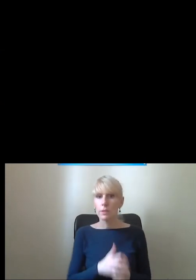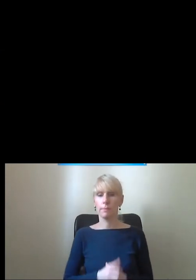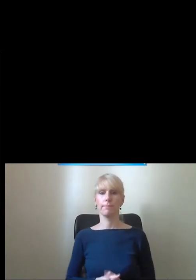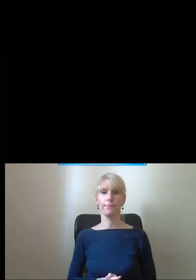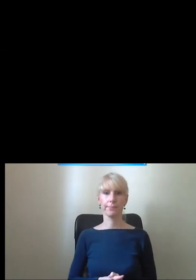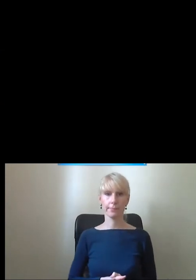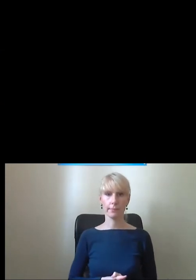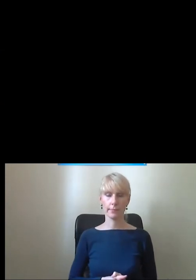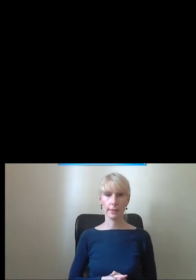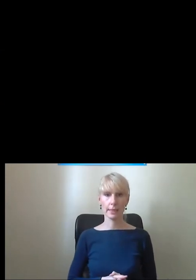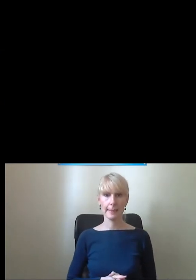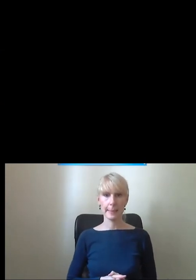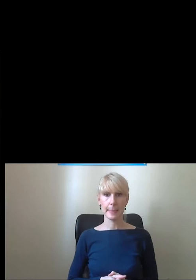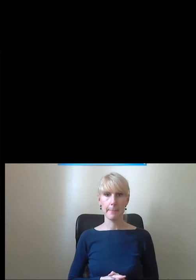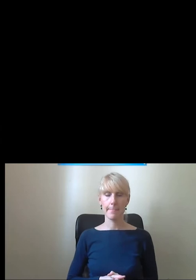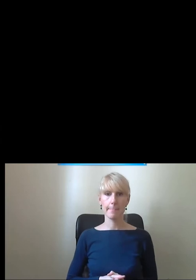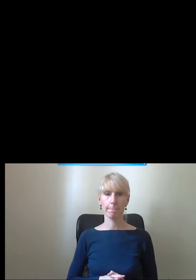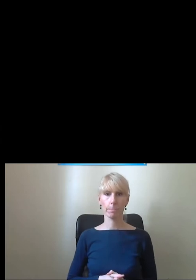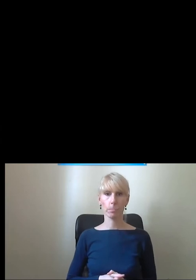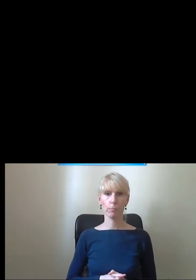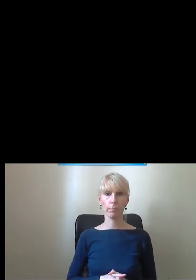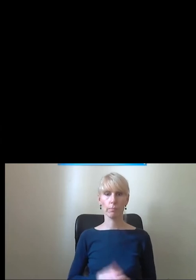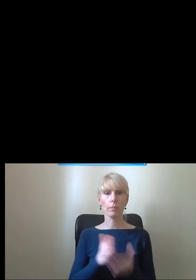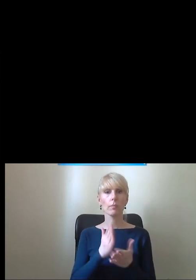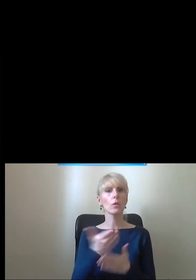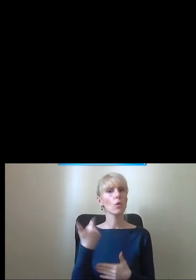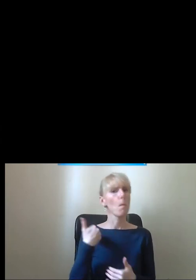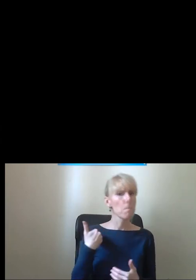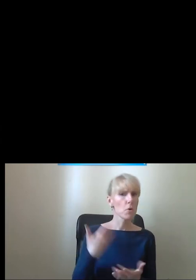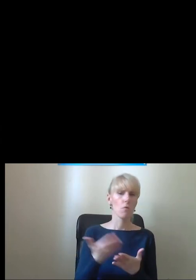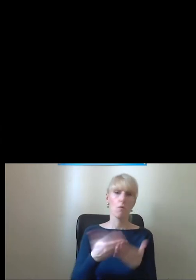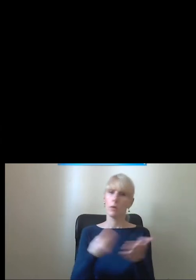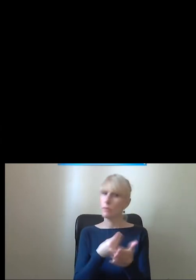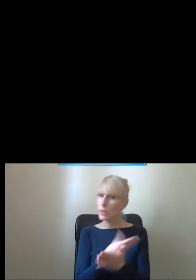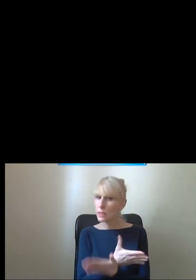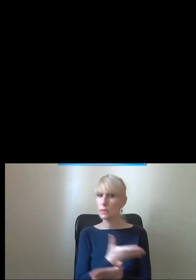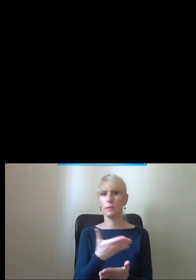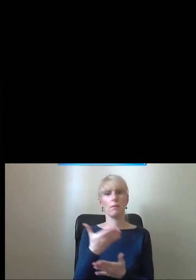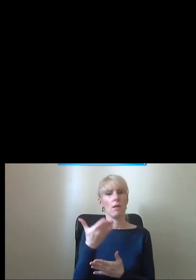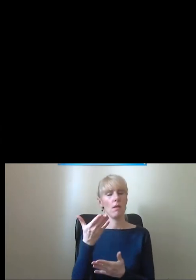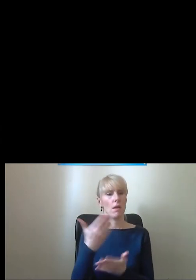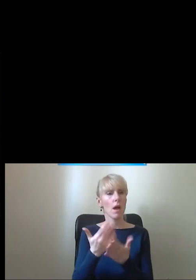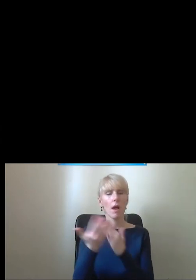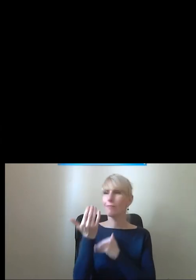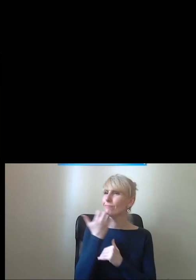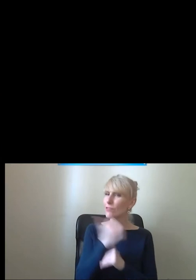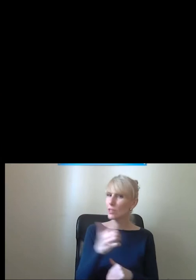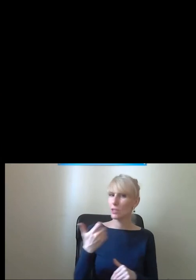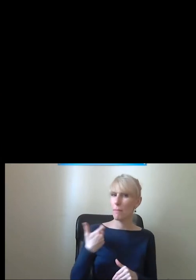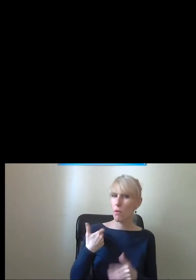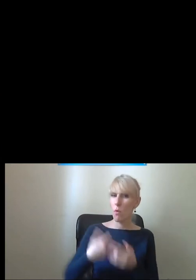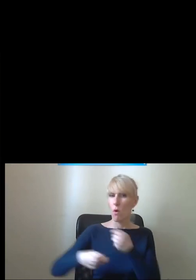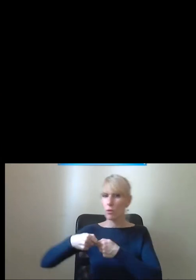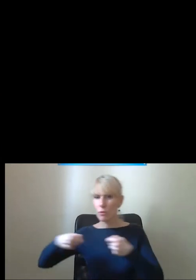ponieważ miałem też przyjemność brania udziału w różnego rodzaju inwestycjach, więc też wiem, jak podchodziło się do rozwiązań